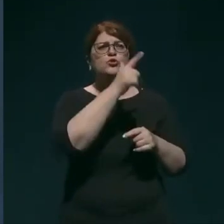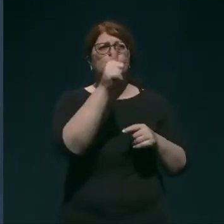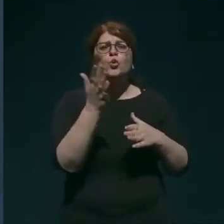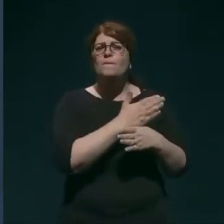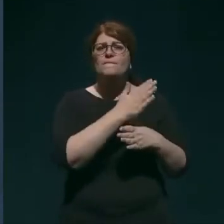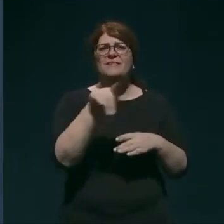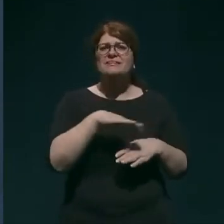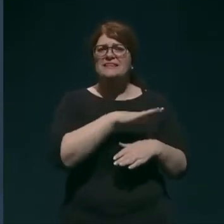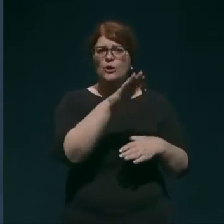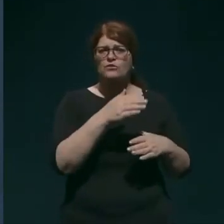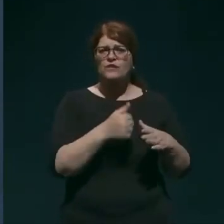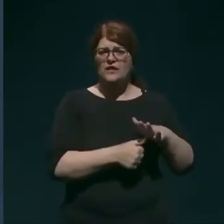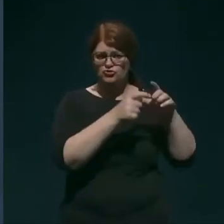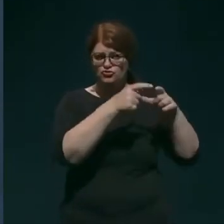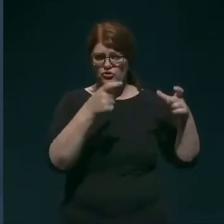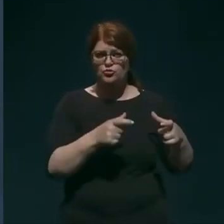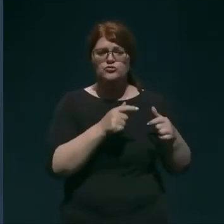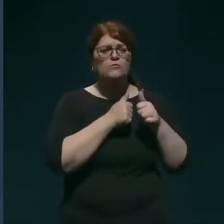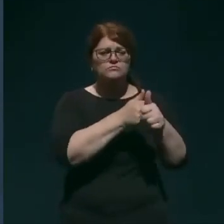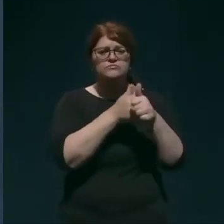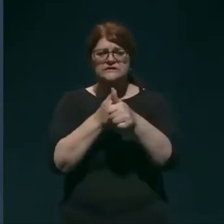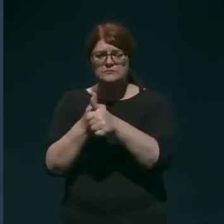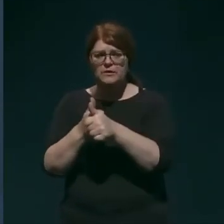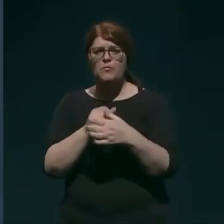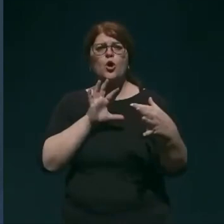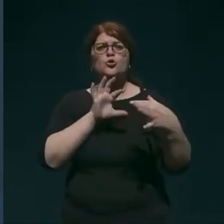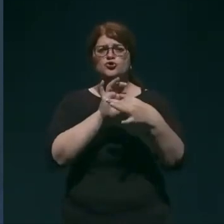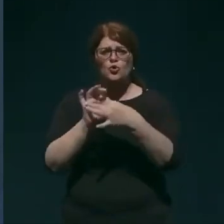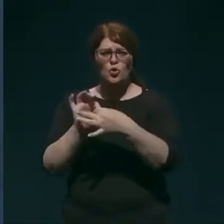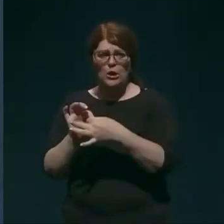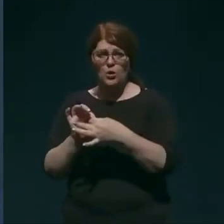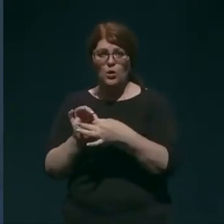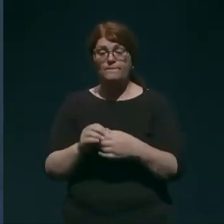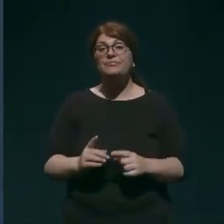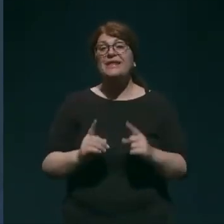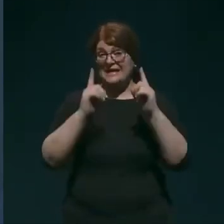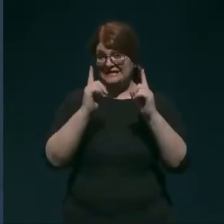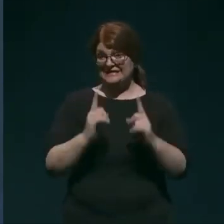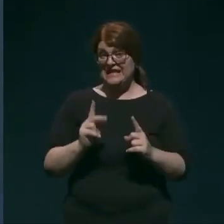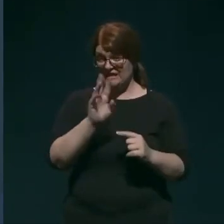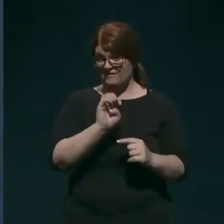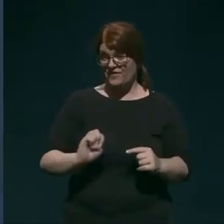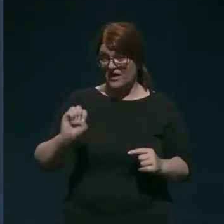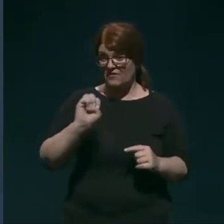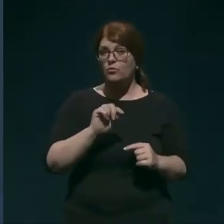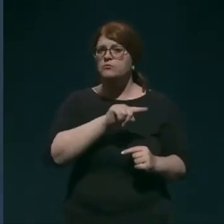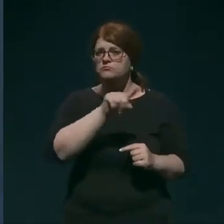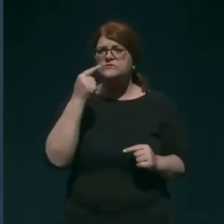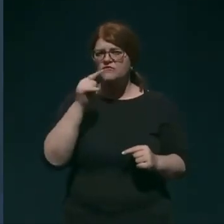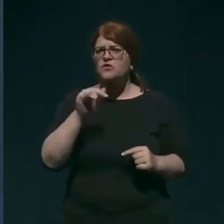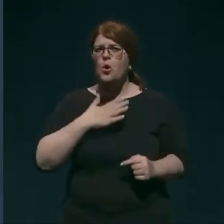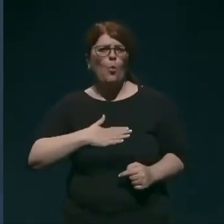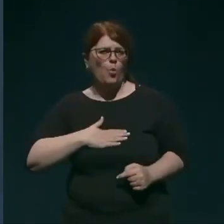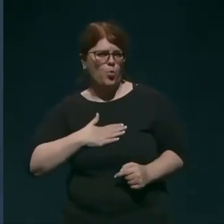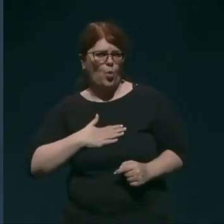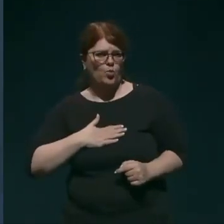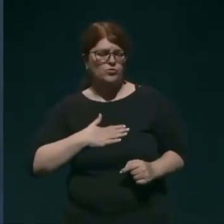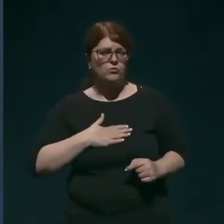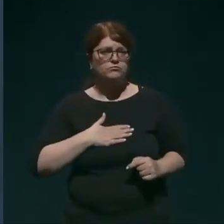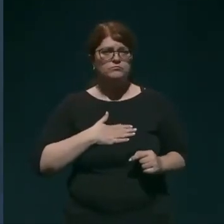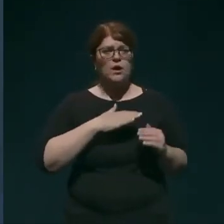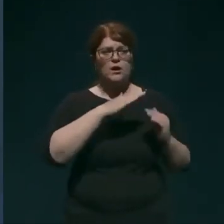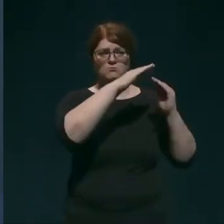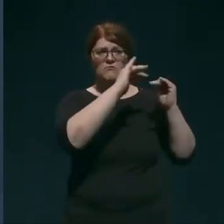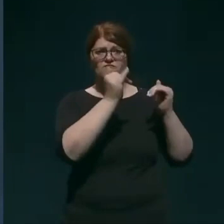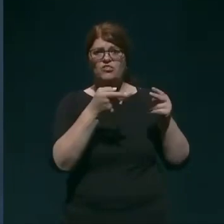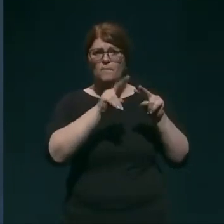spremljamo stanje v sosednjih državah. Stanje v sosednjih državah, kakor je Evropa, načeljoma ste videli, da je ugodno. Trend je v upadanju